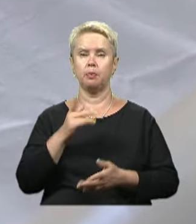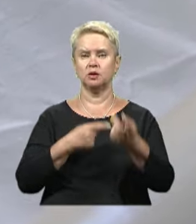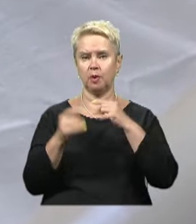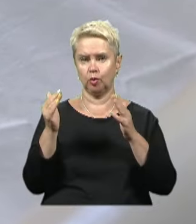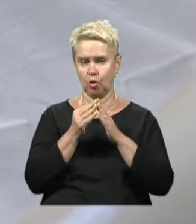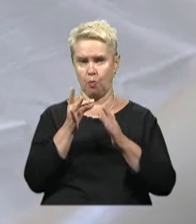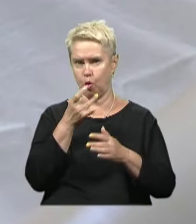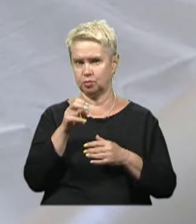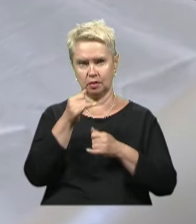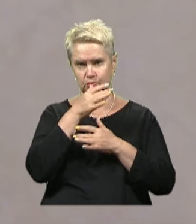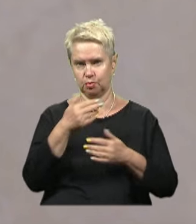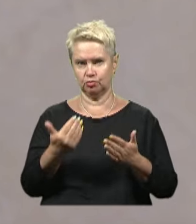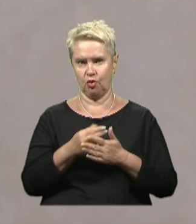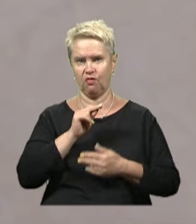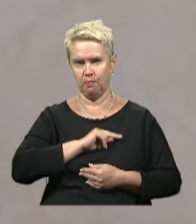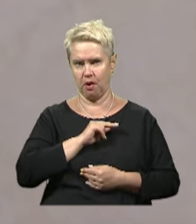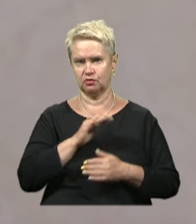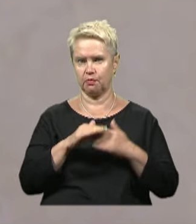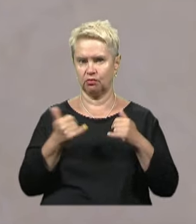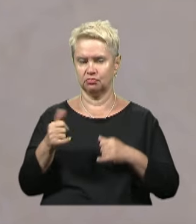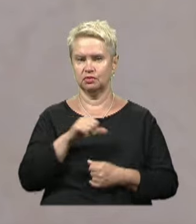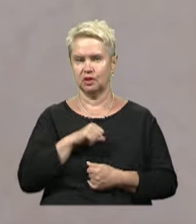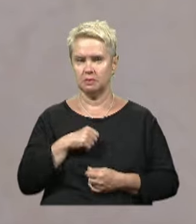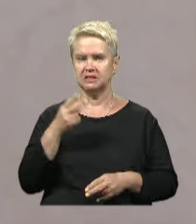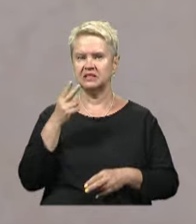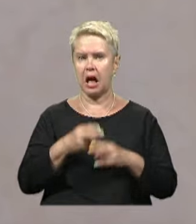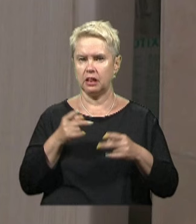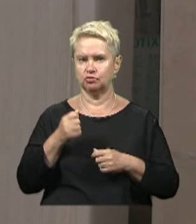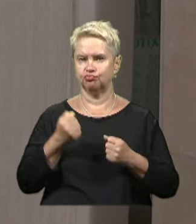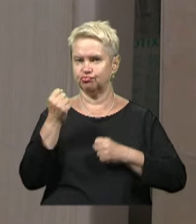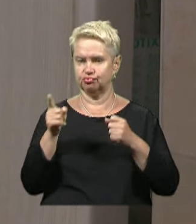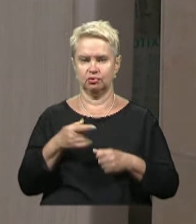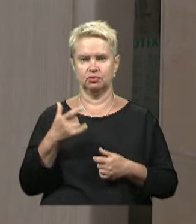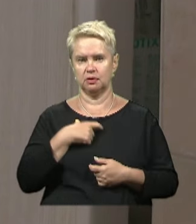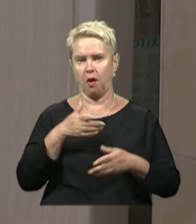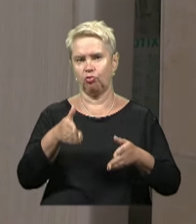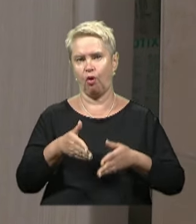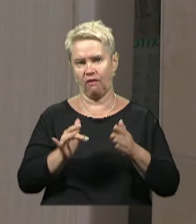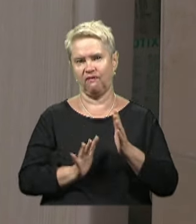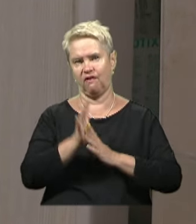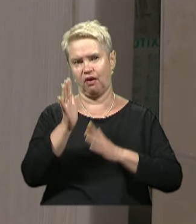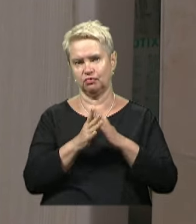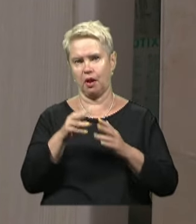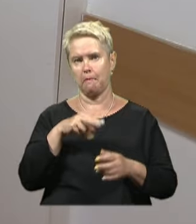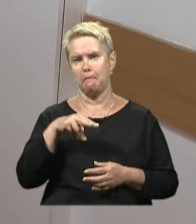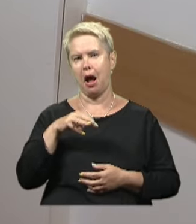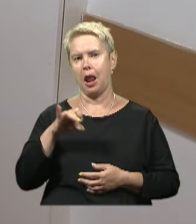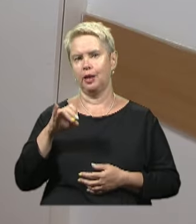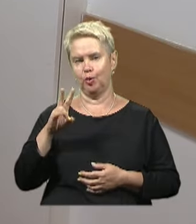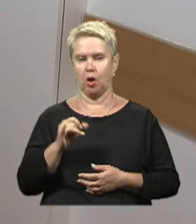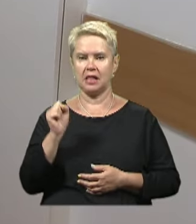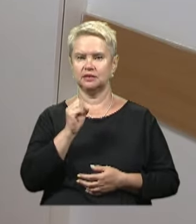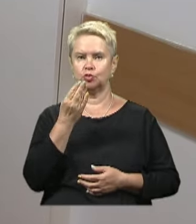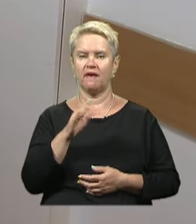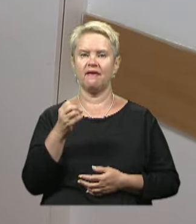додому Руслан не зможе знову працювати за професією, а саме залізничником. Планує у себе на городі вирощувати малину. Анастасія